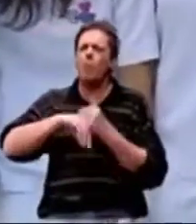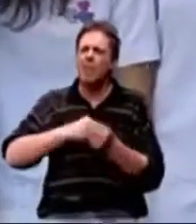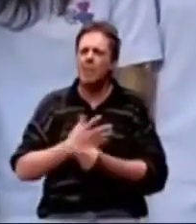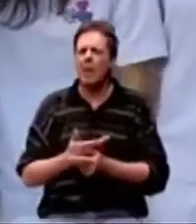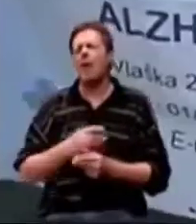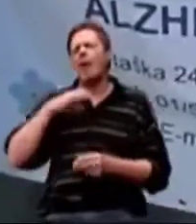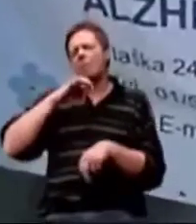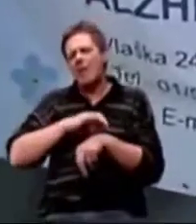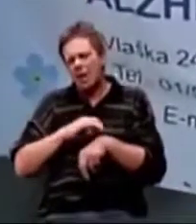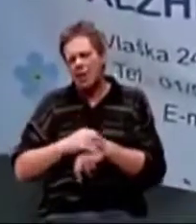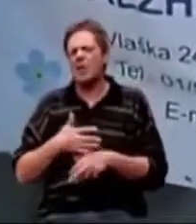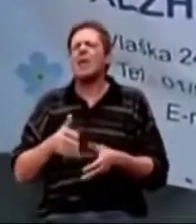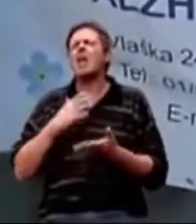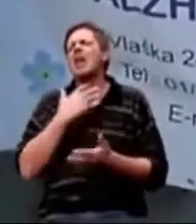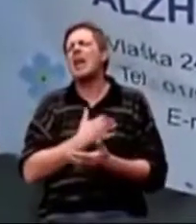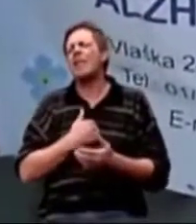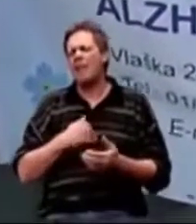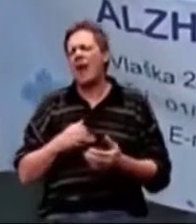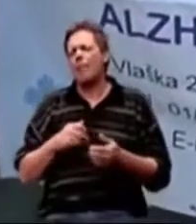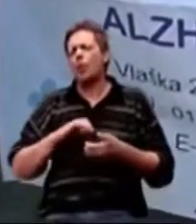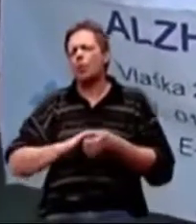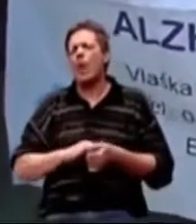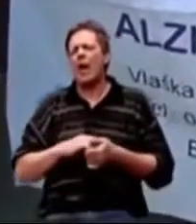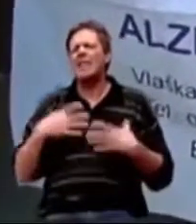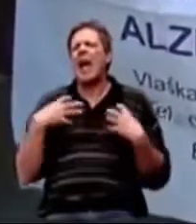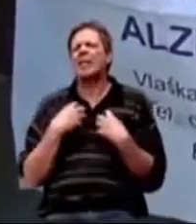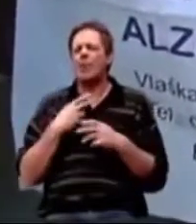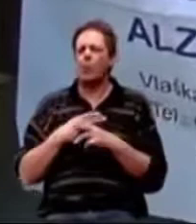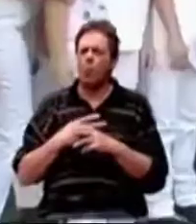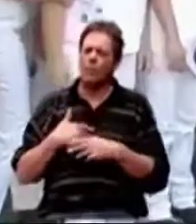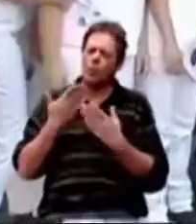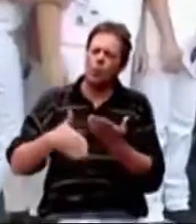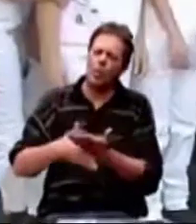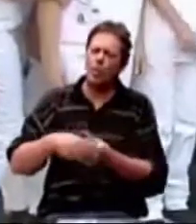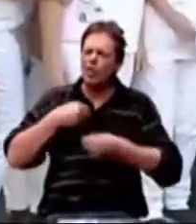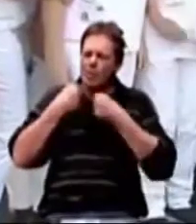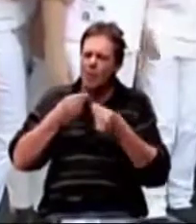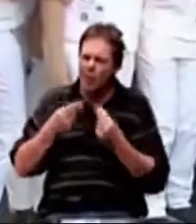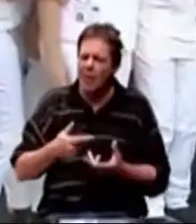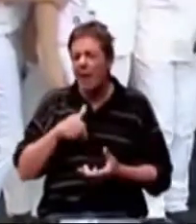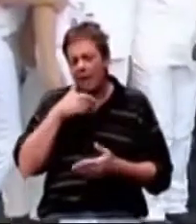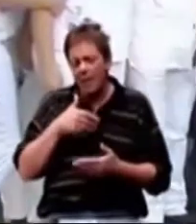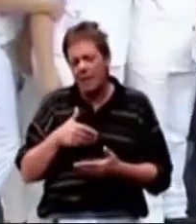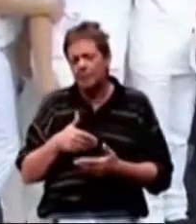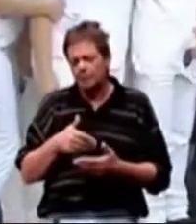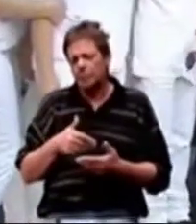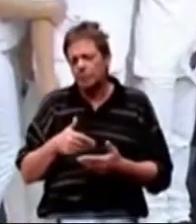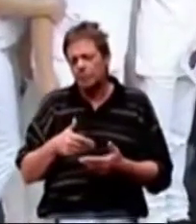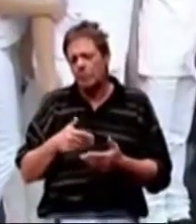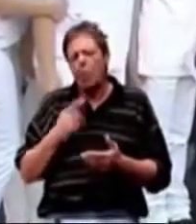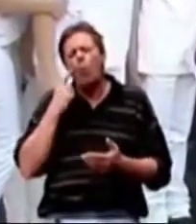lječnika, specijalista i Hrvatska udruga za Alzheimerovu bolest nude pomoći savjetovanja te poduzimanje daljnih koraka u pokušaju